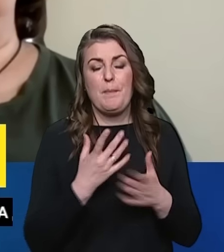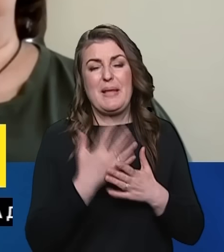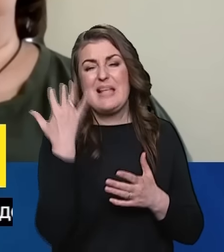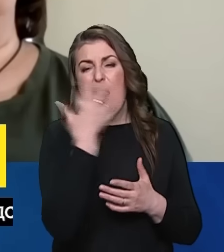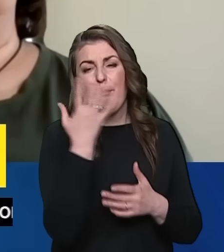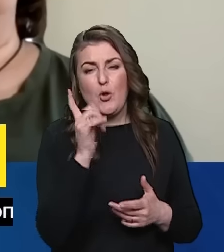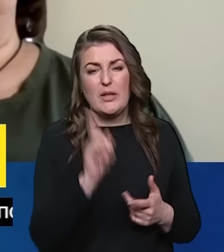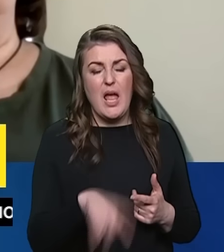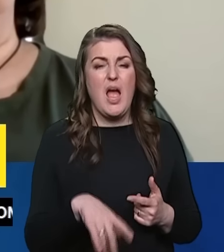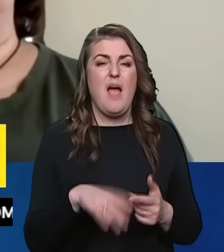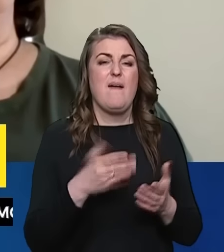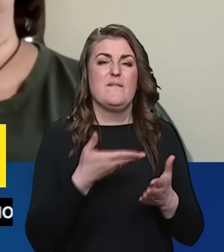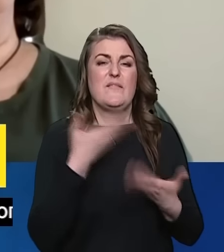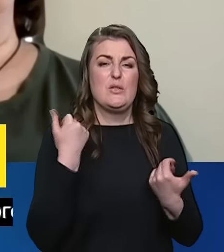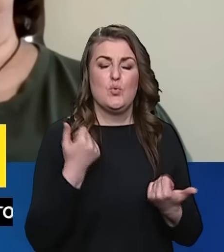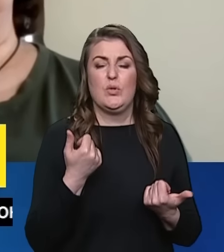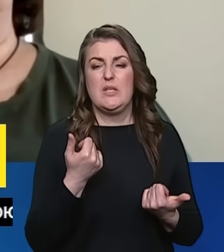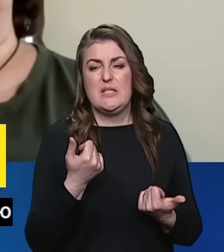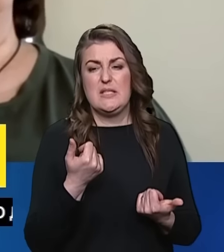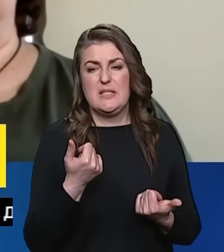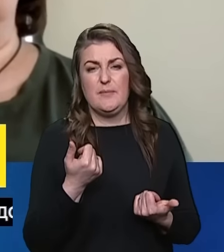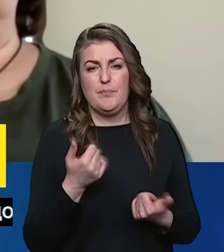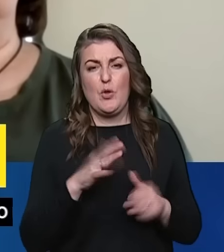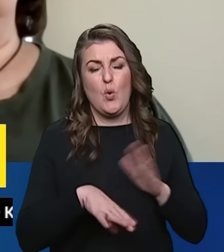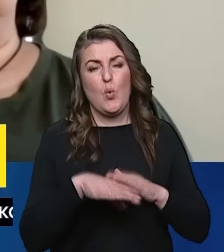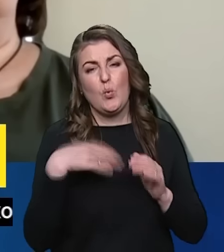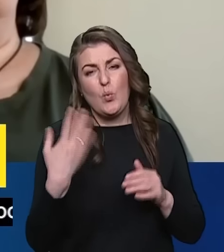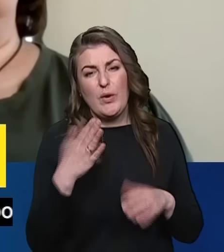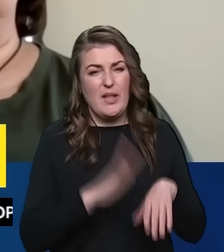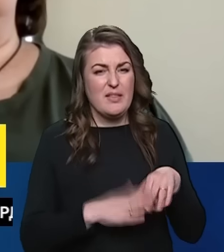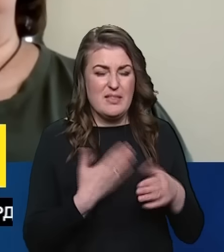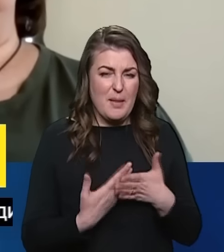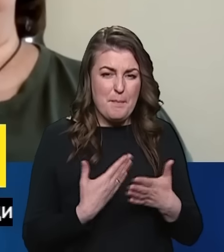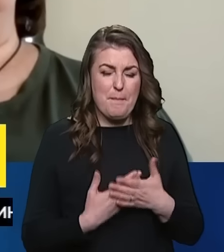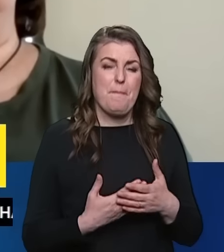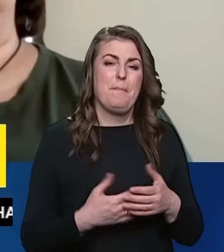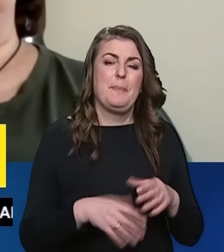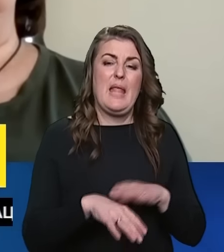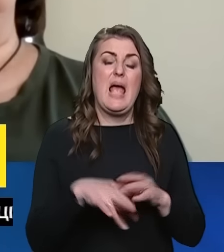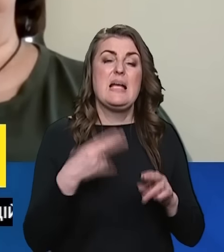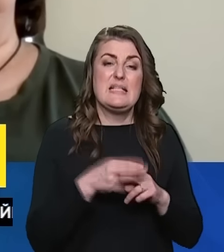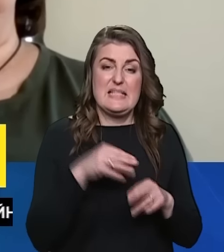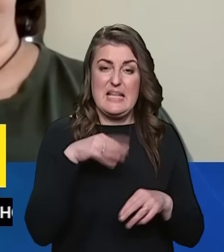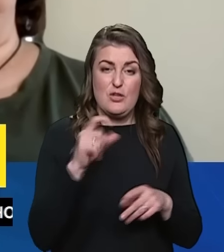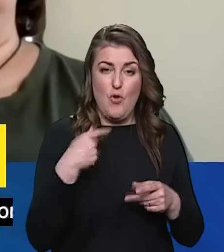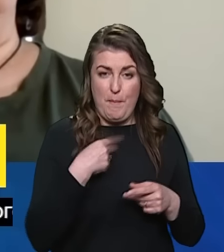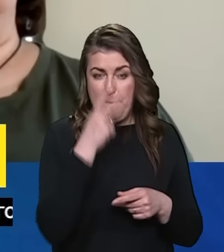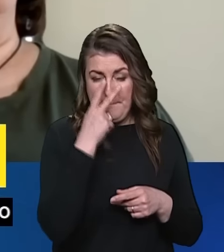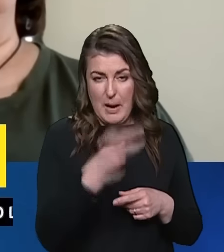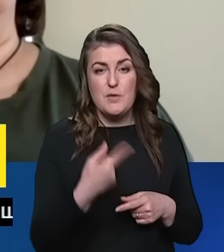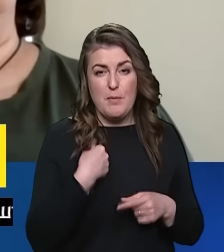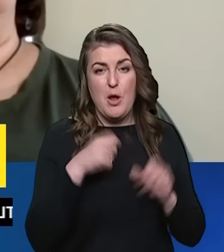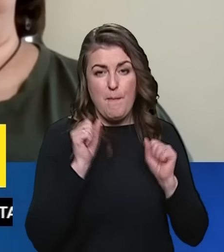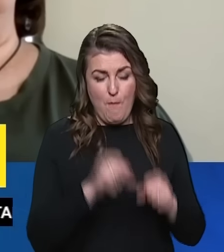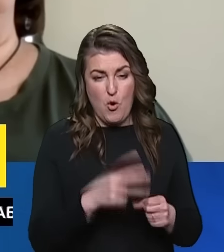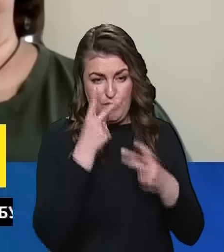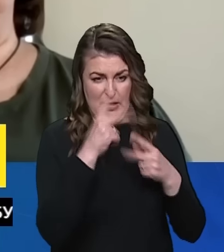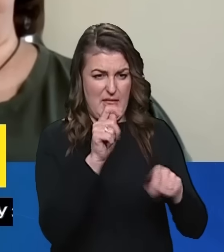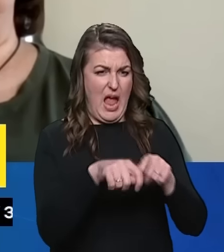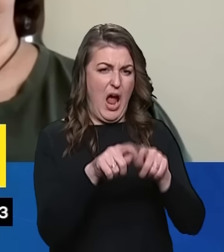сліпота, відсутність руки, наприклад, кисті – це те, що ми бачимо, можемо